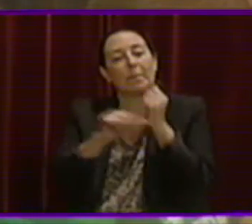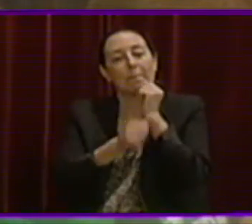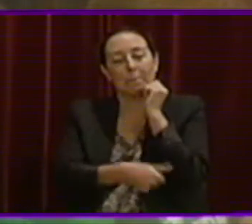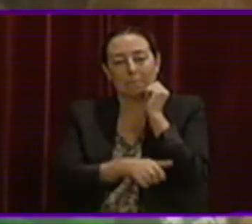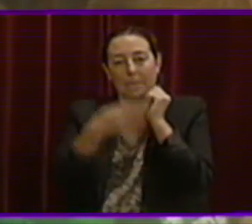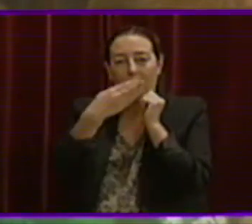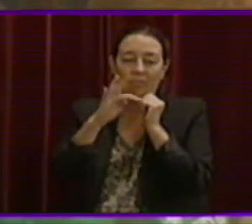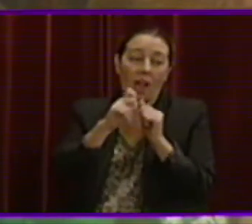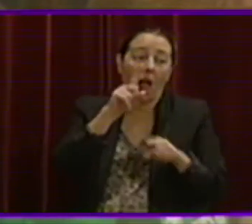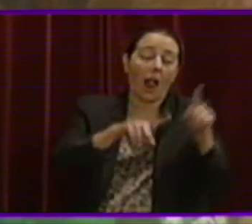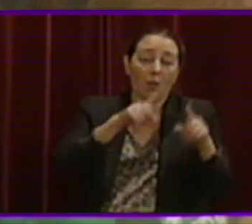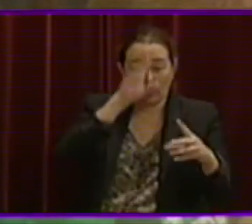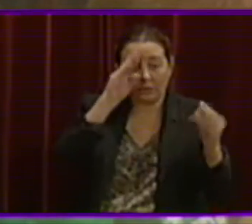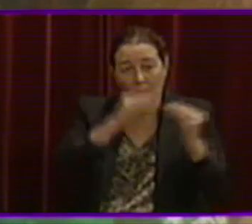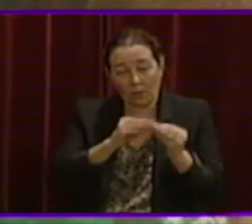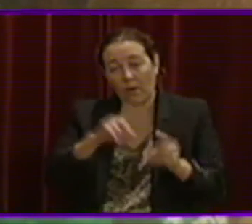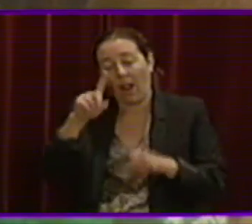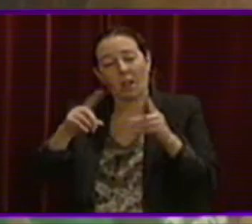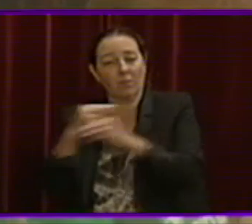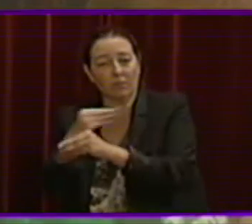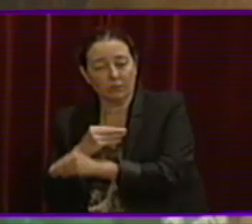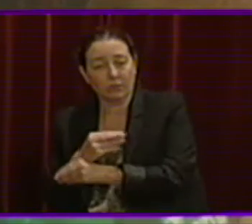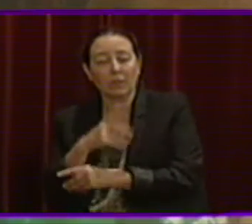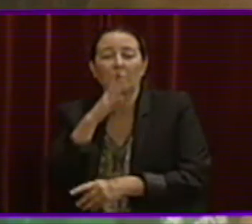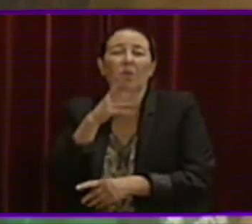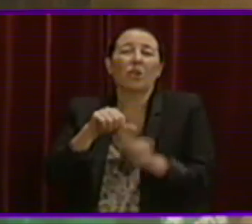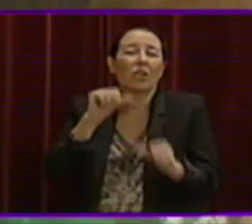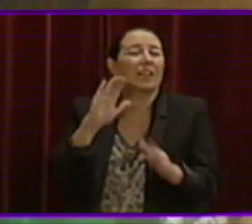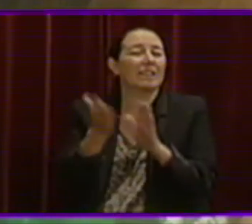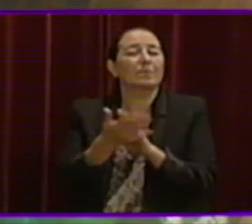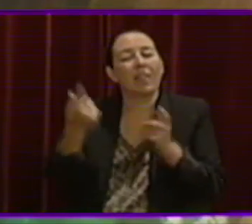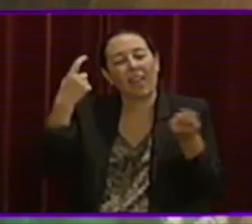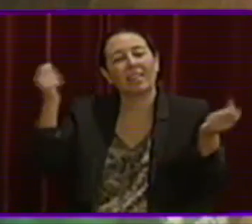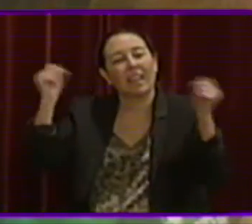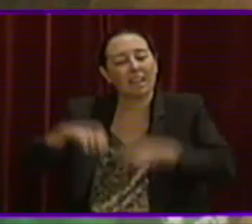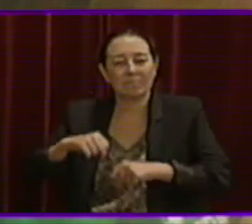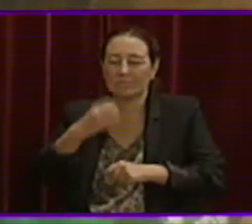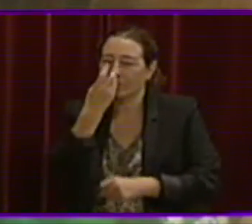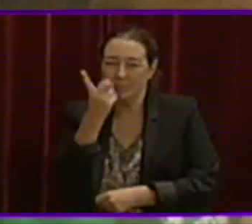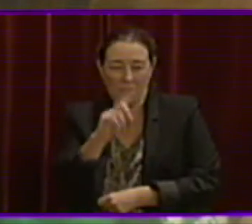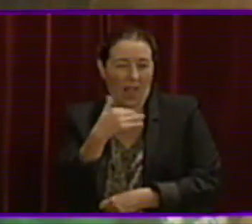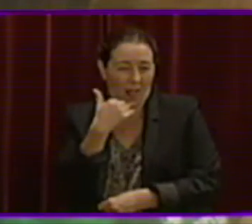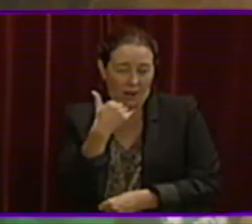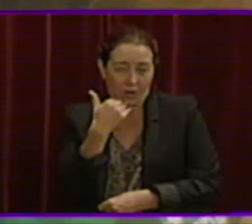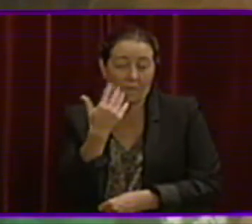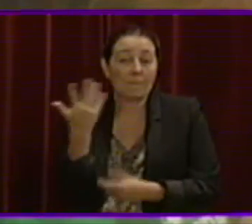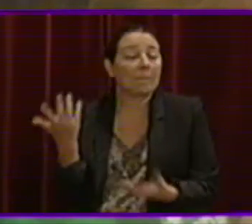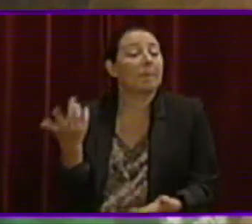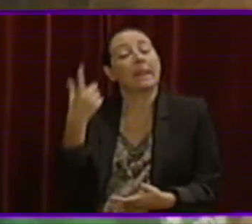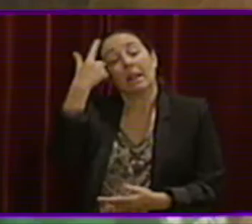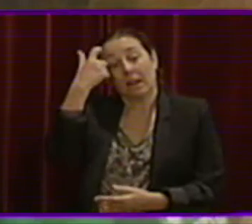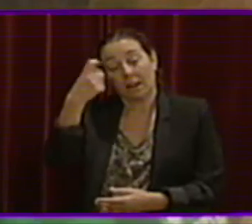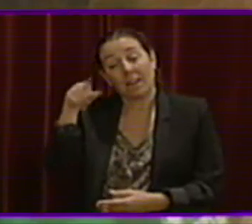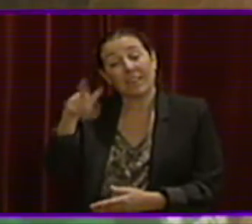altre en contra. En aquest cas, per suposar les irregularitats en els expedients de concertació d'aquests col·legis. Hem de recordar que